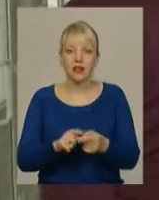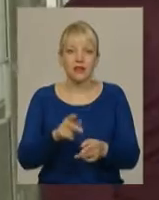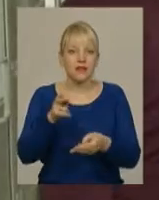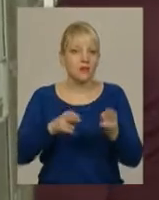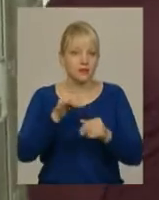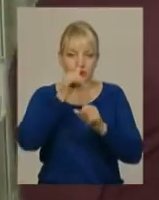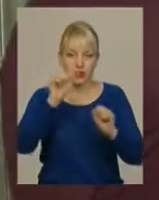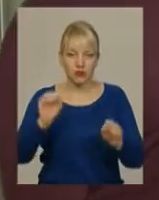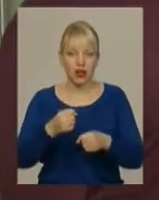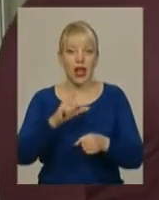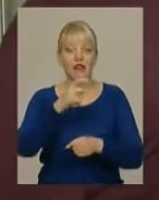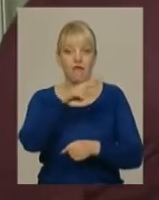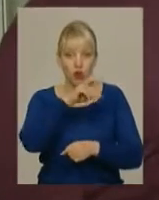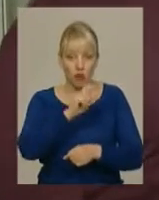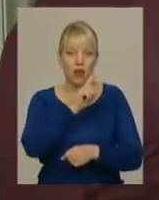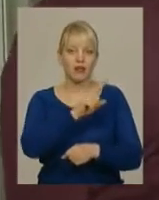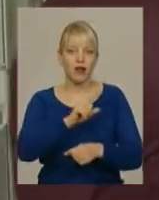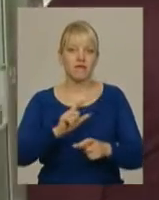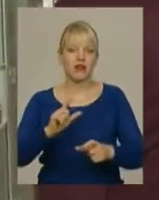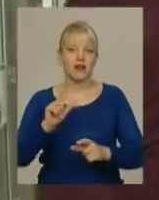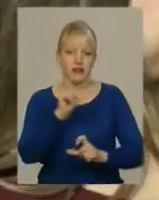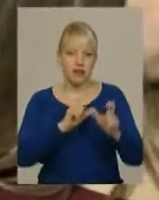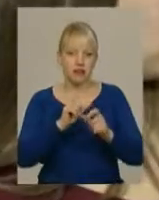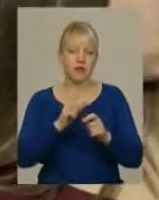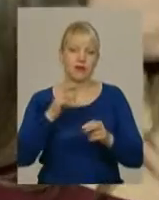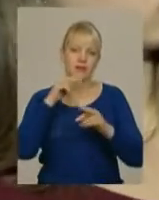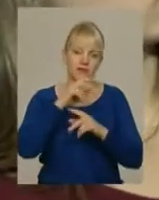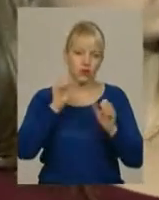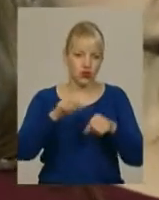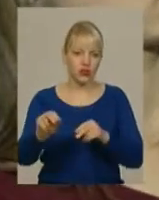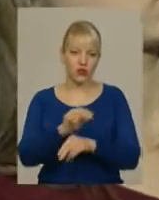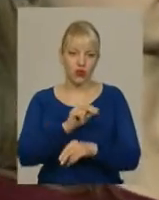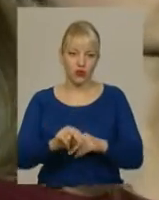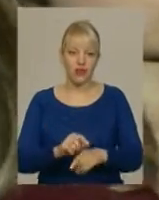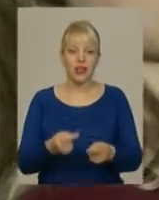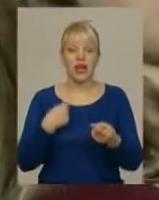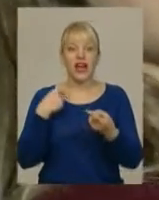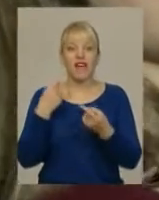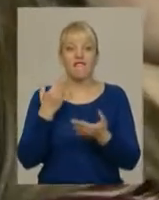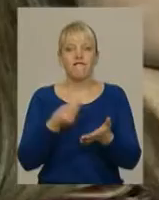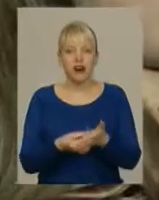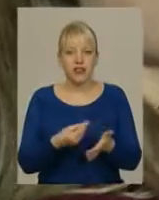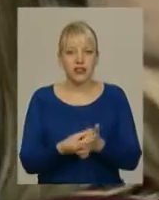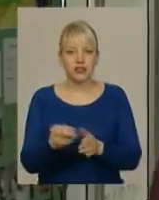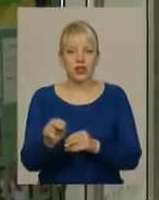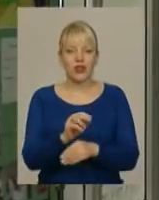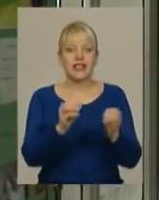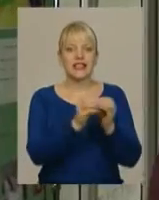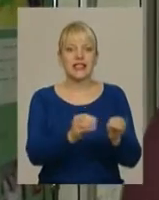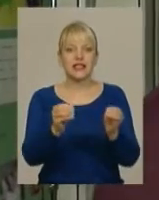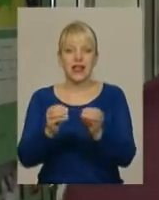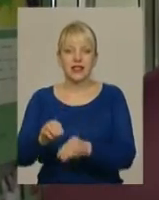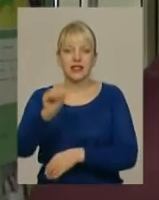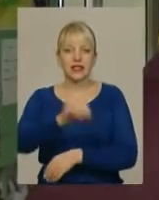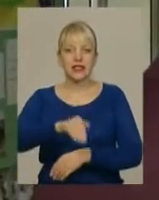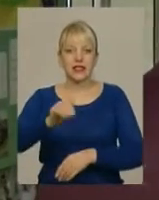медикаментозні, хірургія там зовсім інша. Інша її вартість лікування, яка вимірюється десятками тисяч доларів, каже